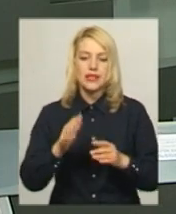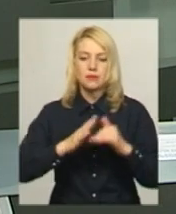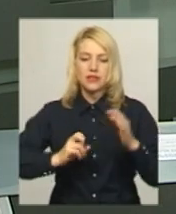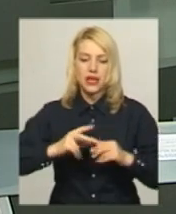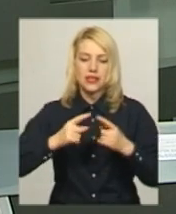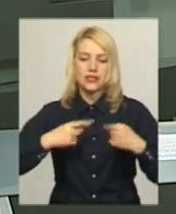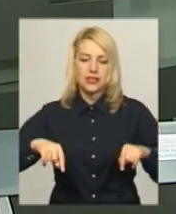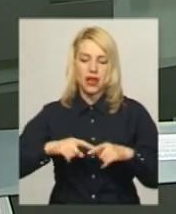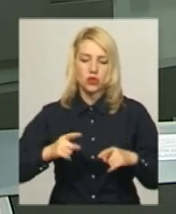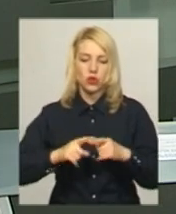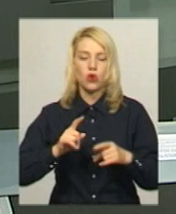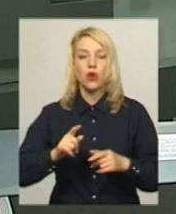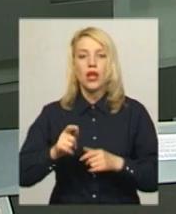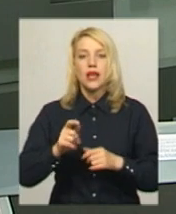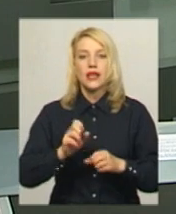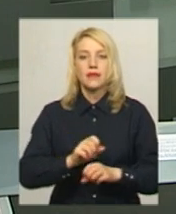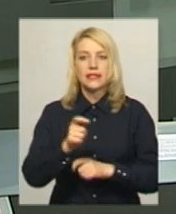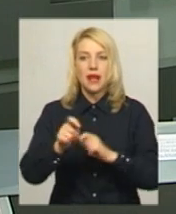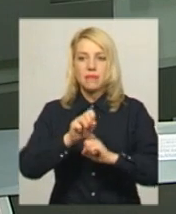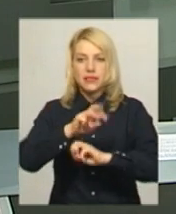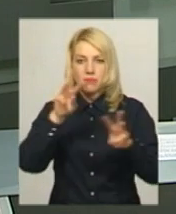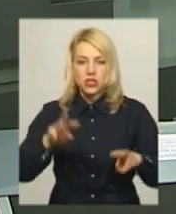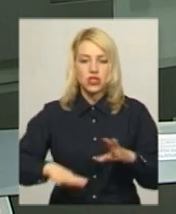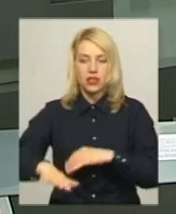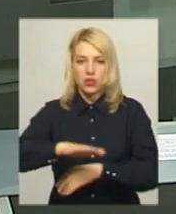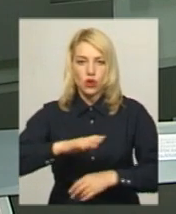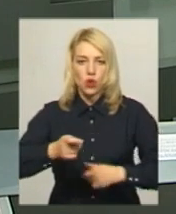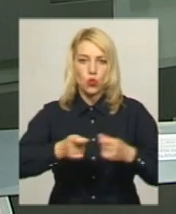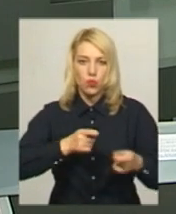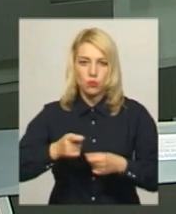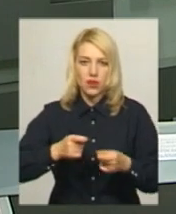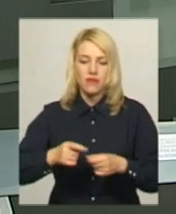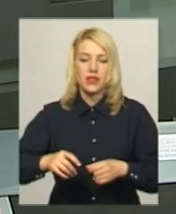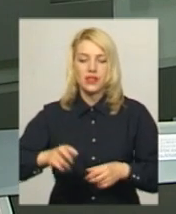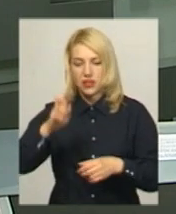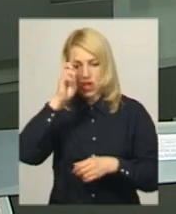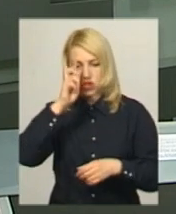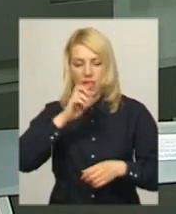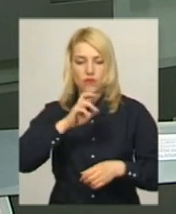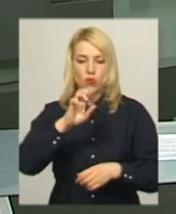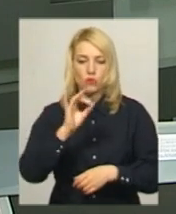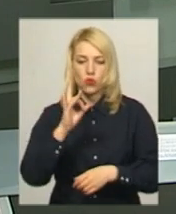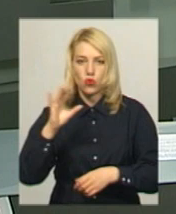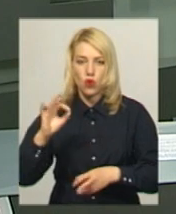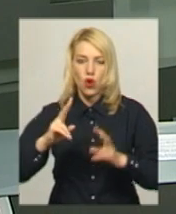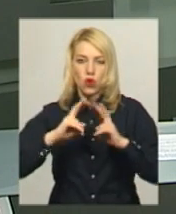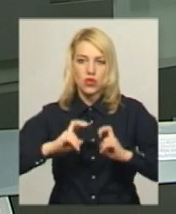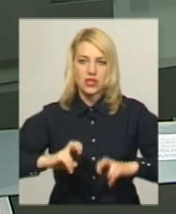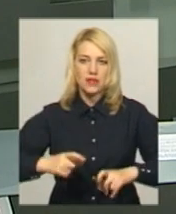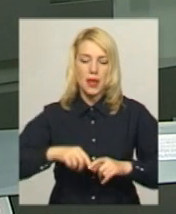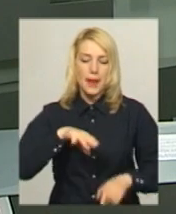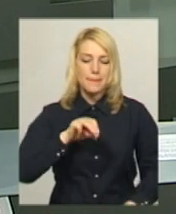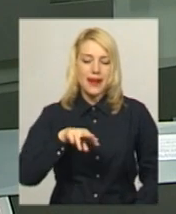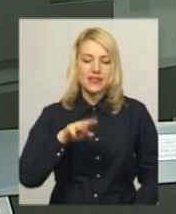-адміністративного та аналітичного забезпечення Територіального управління Державного бюро розслідувань, розташованого у Хмельницькому Леонід